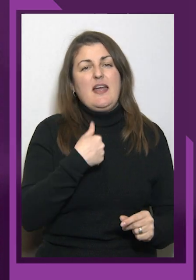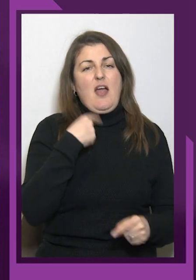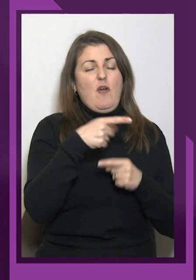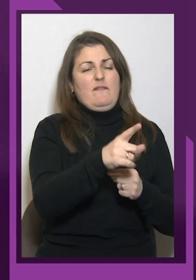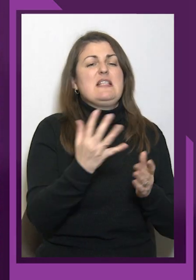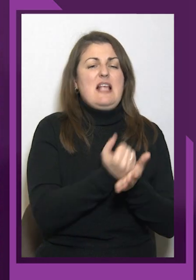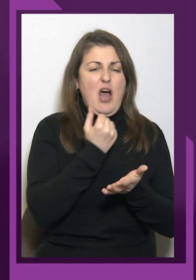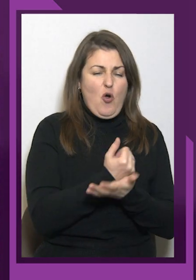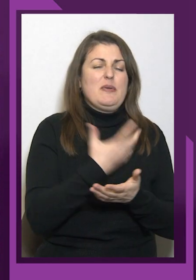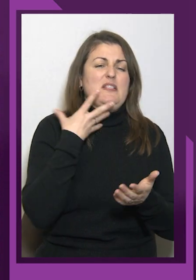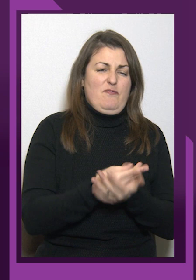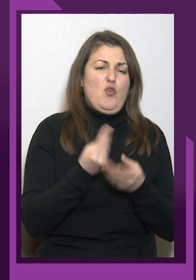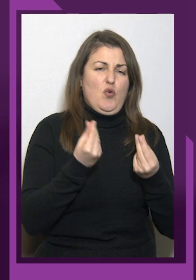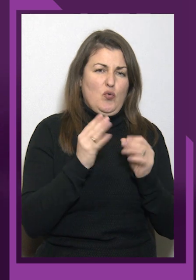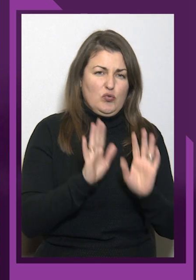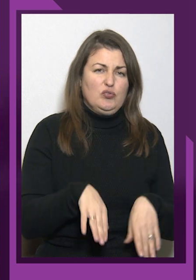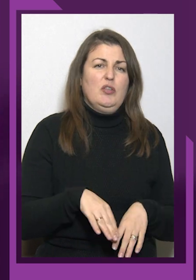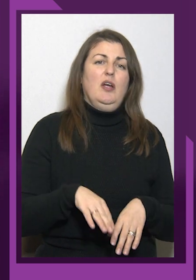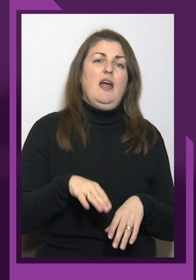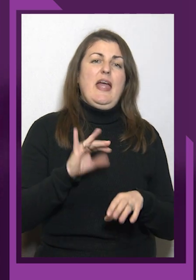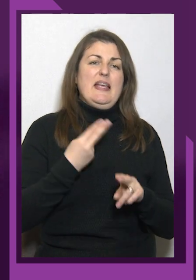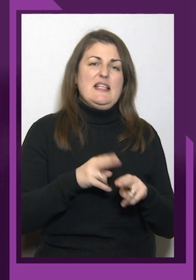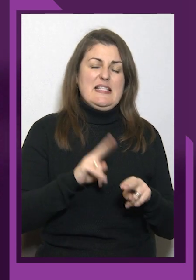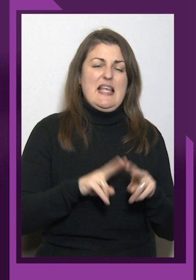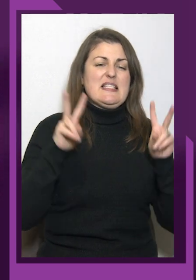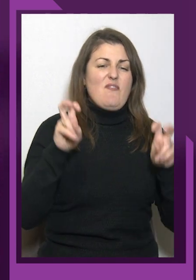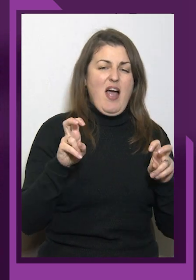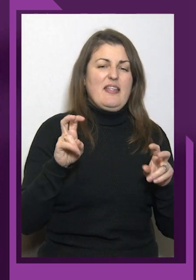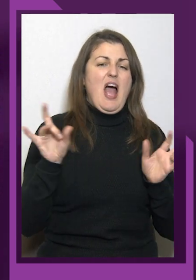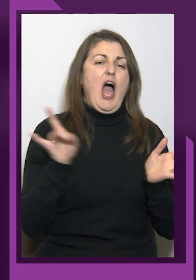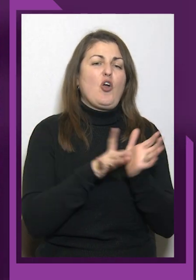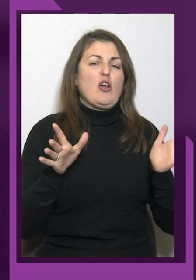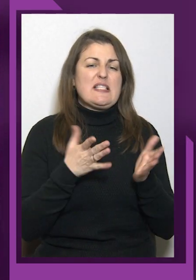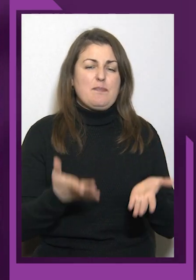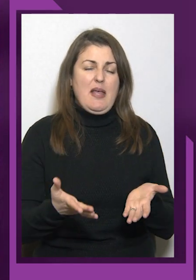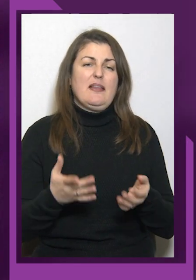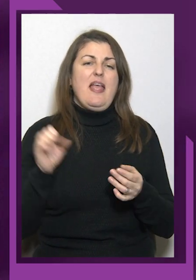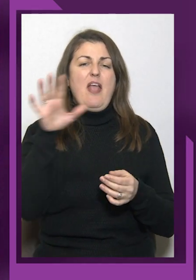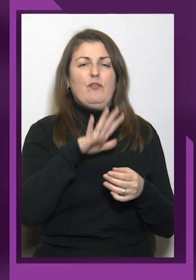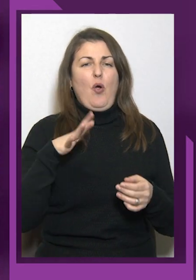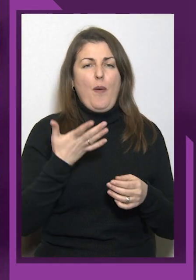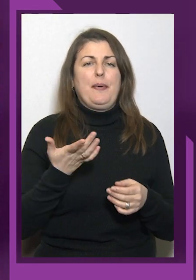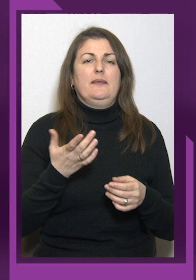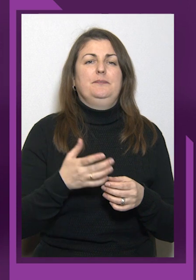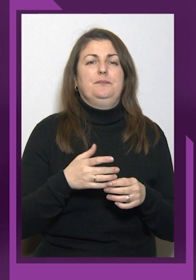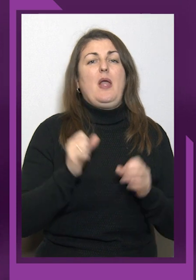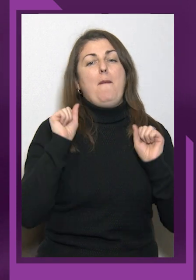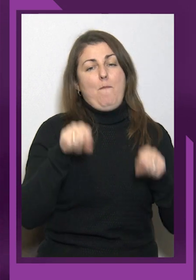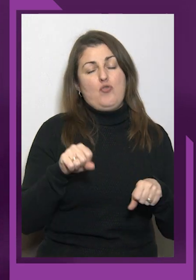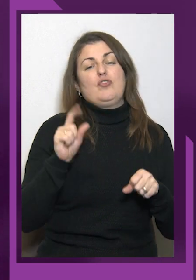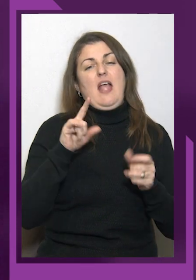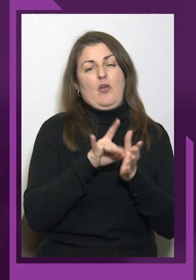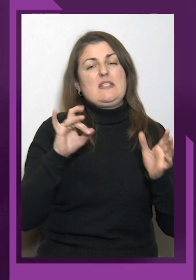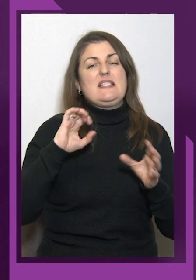звання рекордсмена, рекордсмена Європи, може, навіть світу. Але давайте, я говорю, я хочу, щоб ви